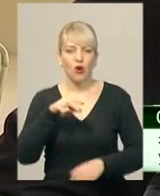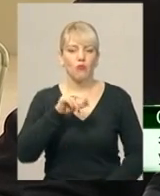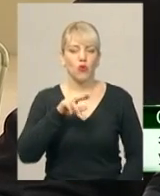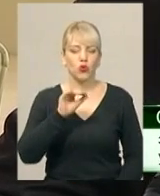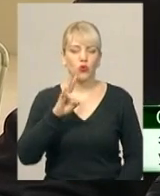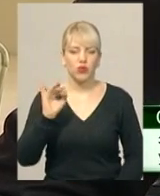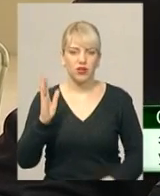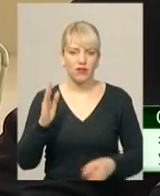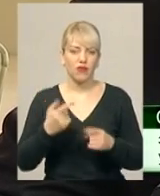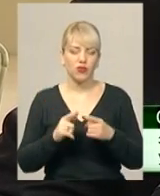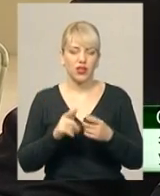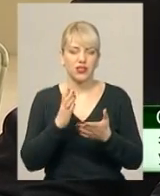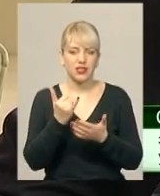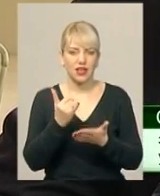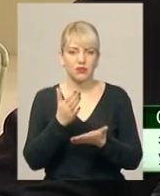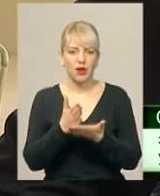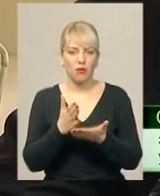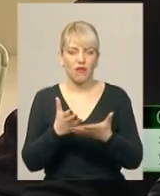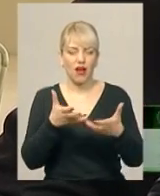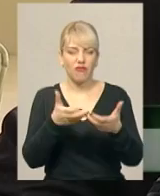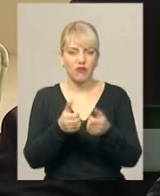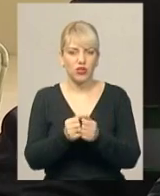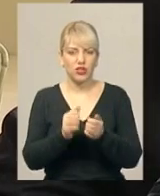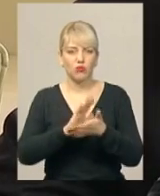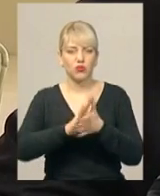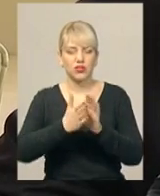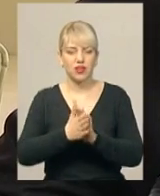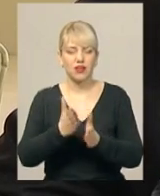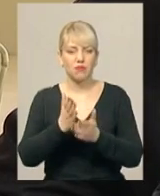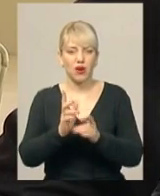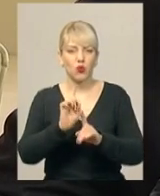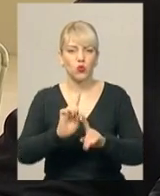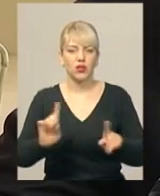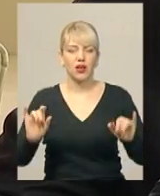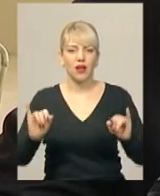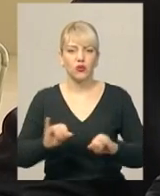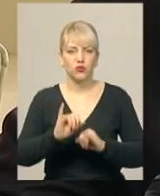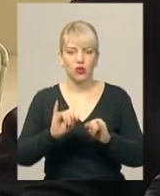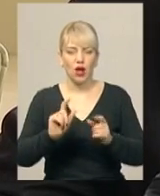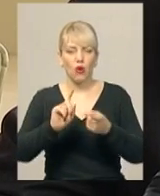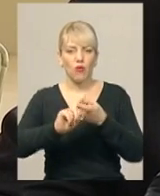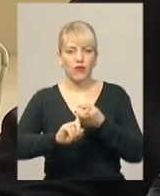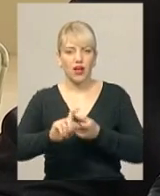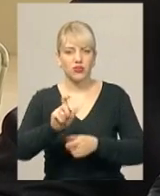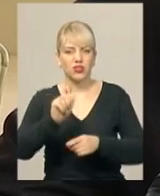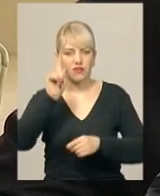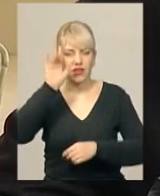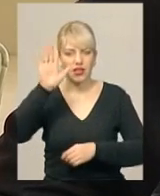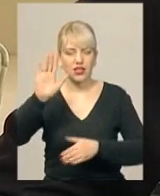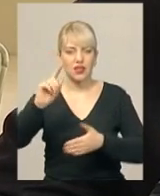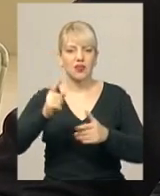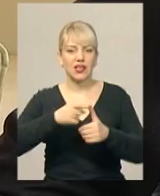в аварійному стані, маючи унікальну історію, пов'язану з видатними іменами